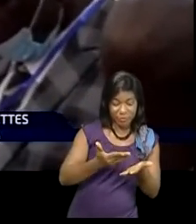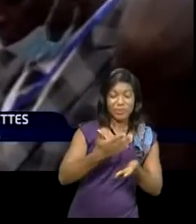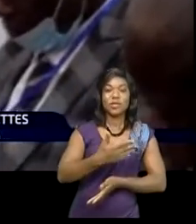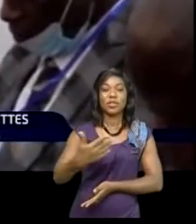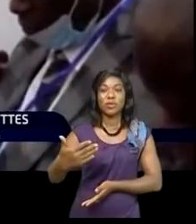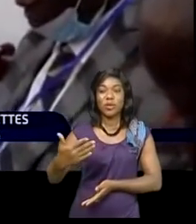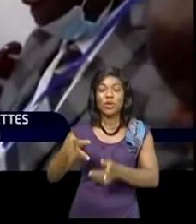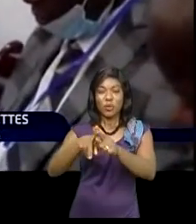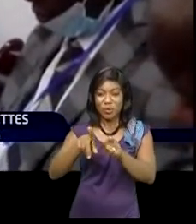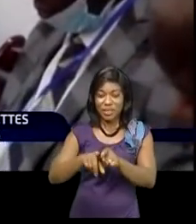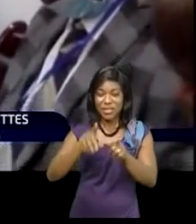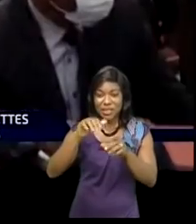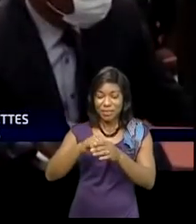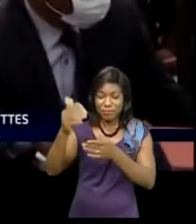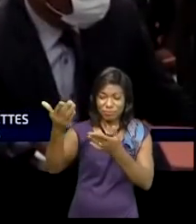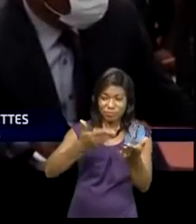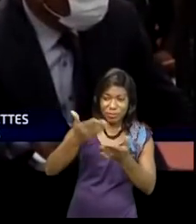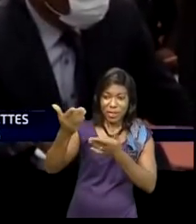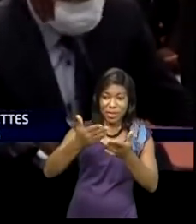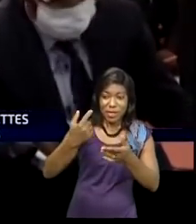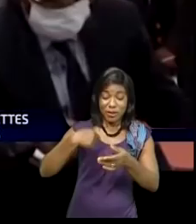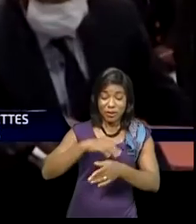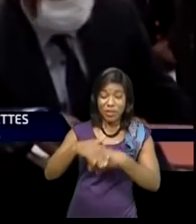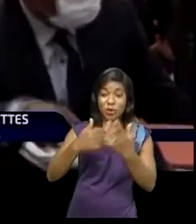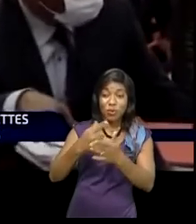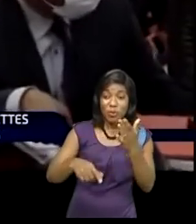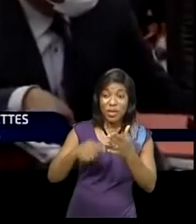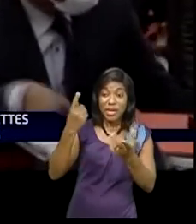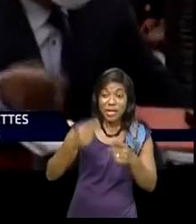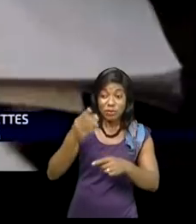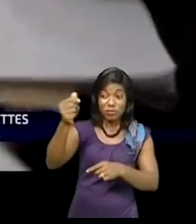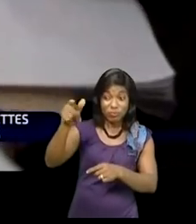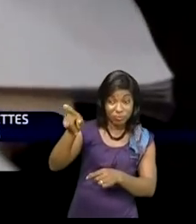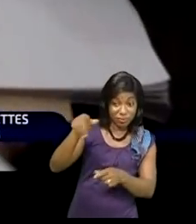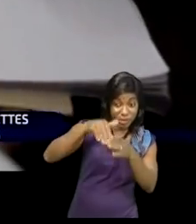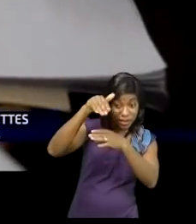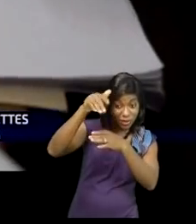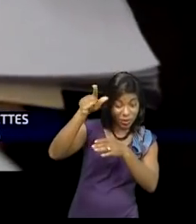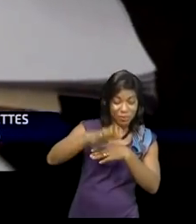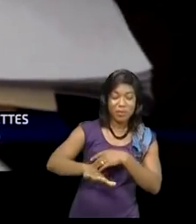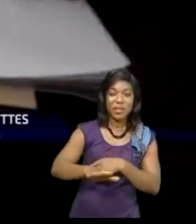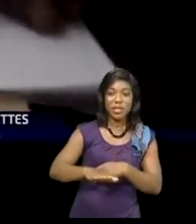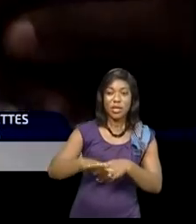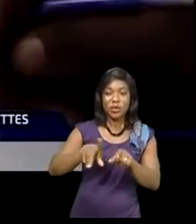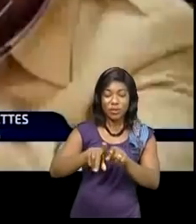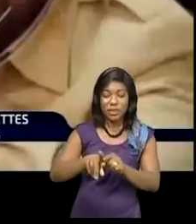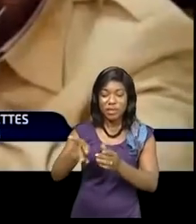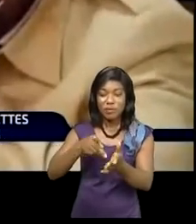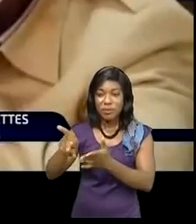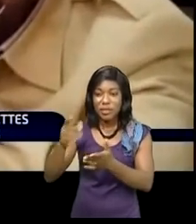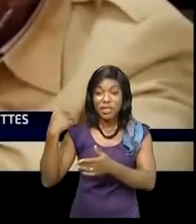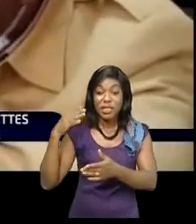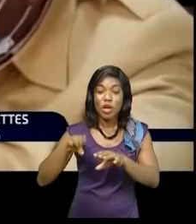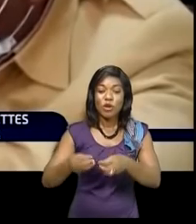qui sont dans le commerce de transit. Qu'est-ce que je fais lorsque l'opérateur économique importateur ? Dans l'intérêt de l'État, dans l'intérêt de l